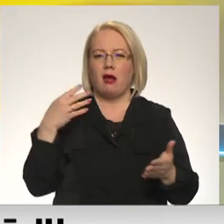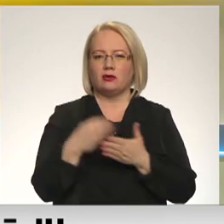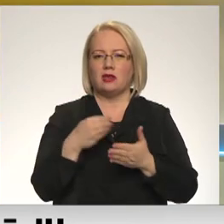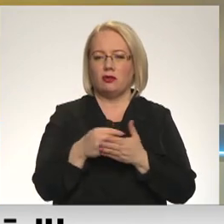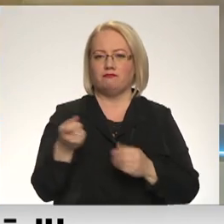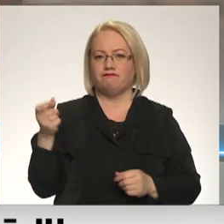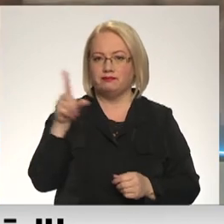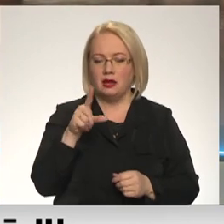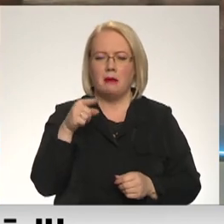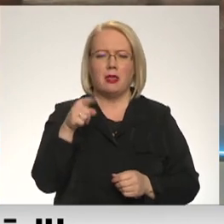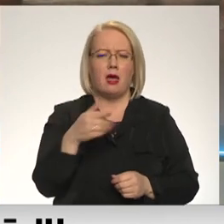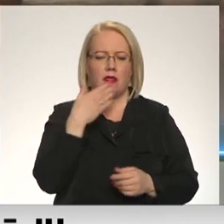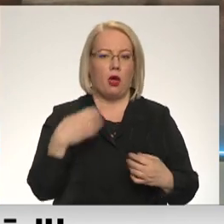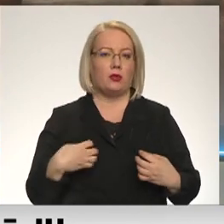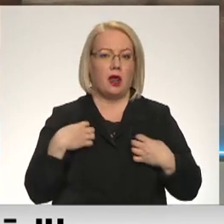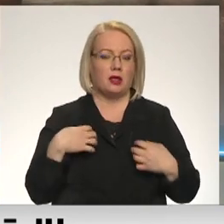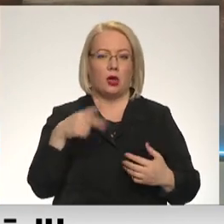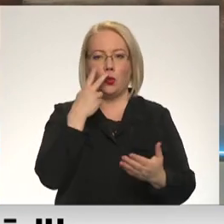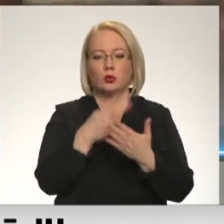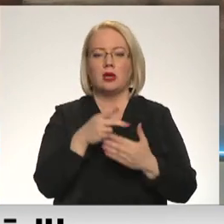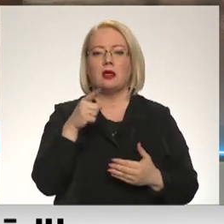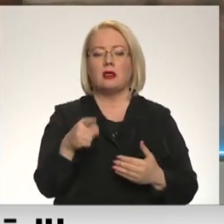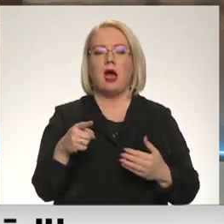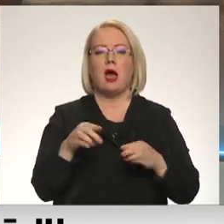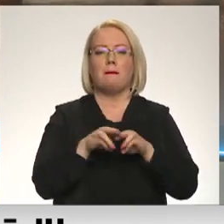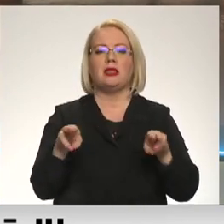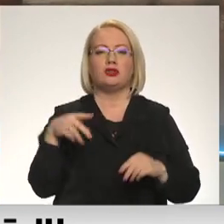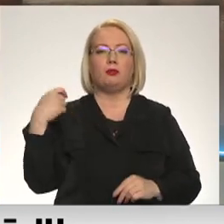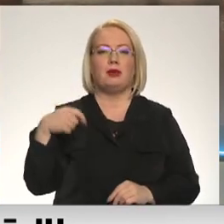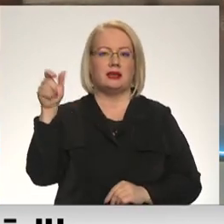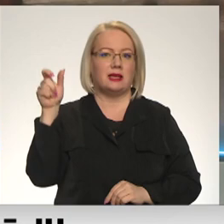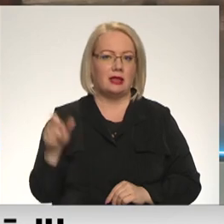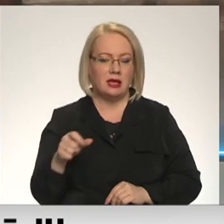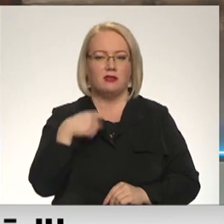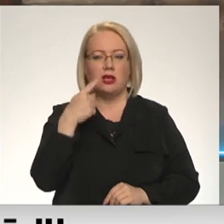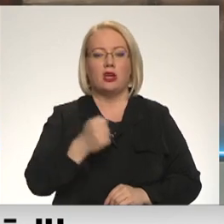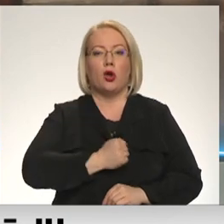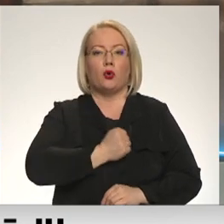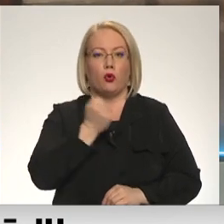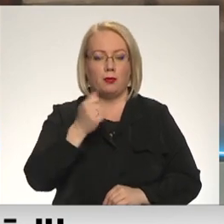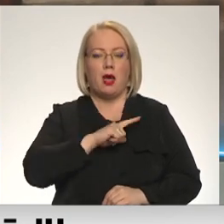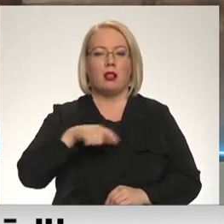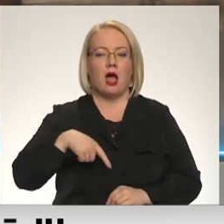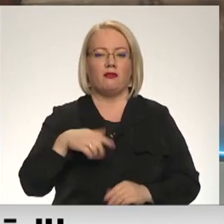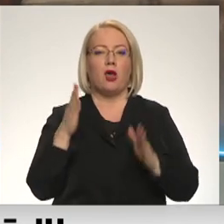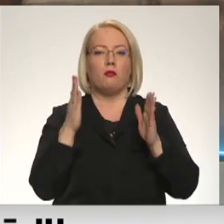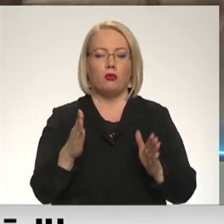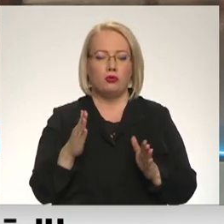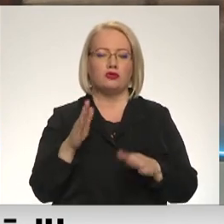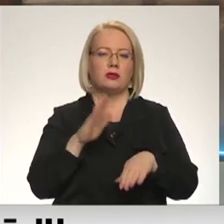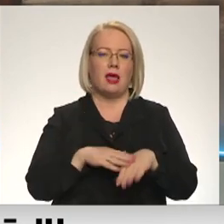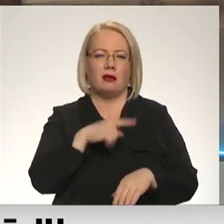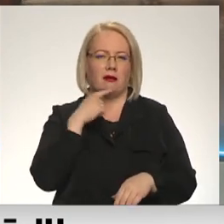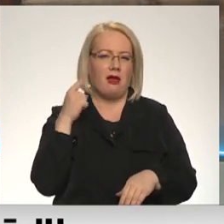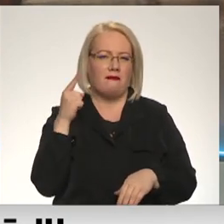ierasts, bet tā vēl nav traģēdīja. Tā uzskata ministra prezidents Krišānas Kariņš raksturojot grūtības, ar kurām Latvijai būs jāsaskars Krievijas sāktā